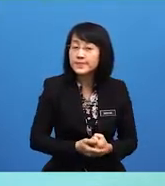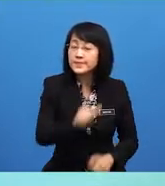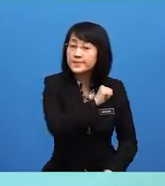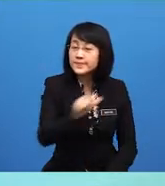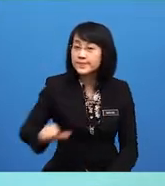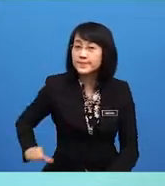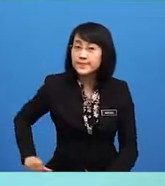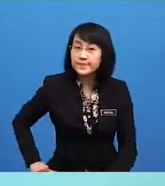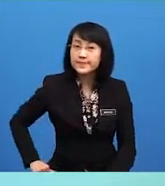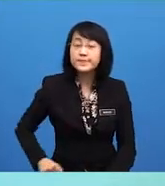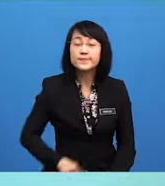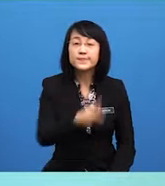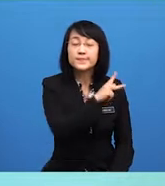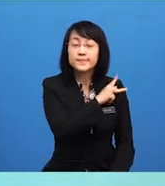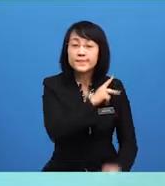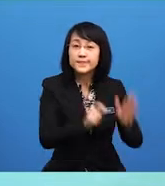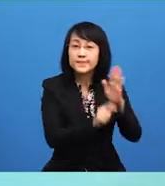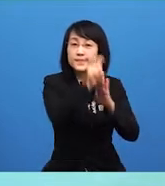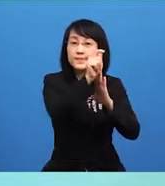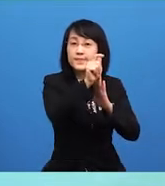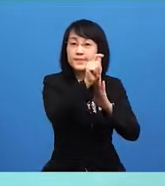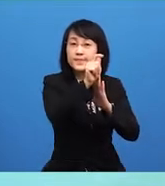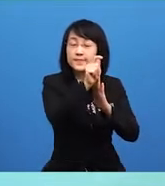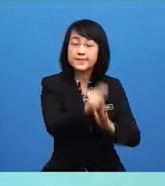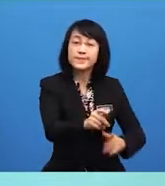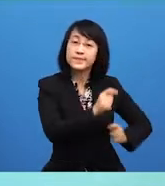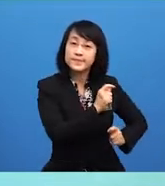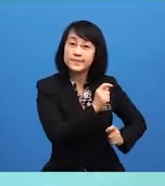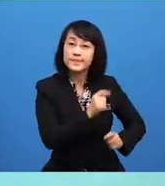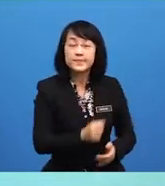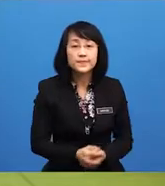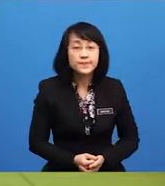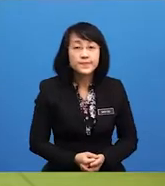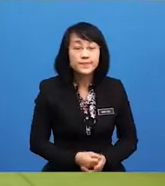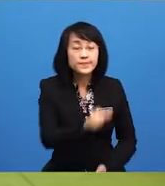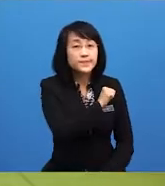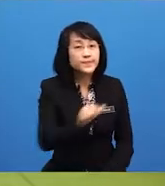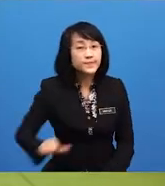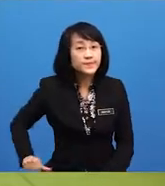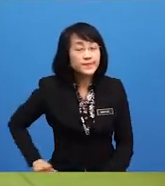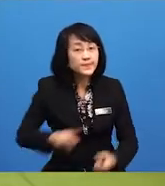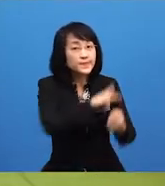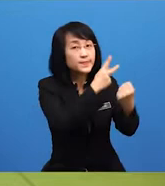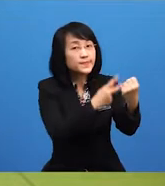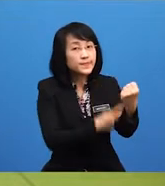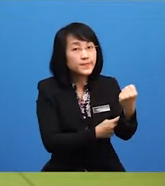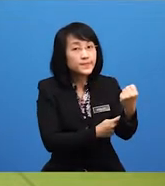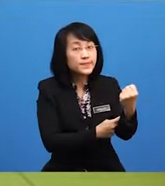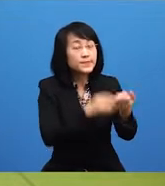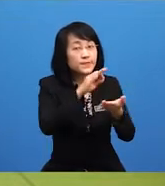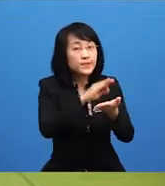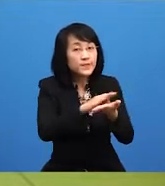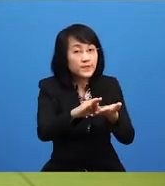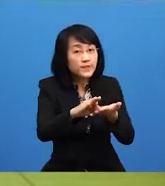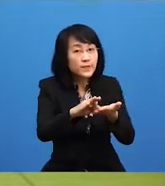merupakan ketua tertinggi anggatan bersenjata yang di-Pertuan Agung berkuasa mengampunkan